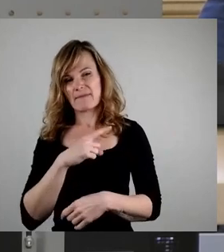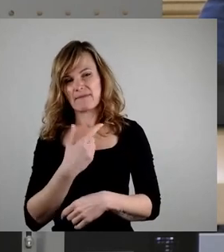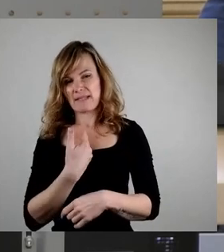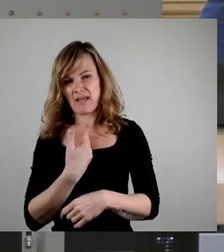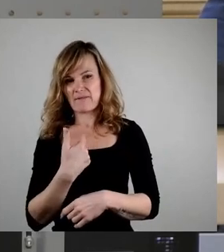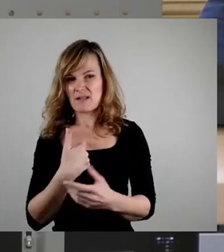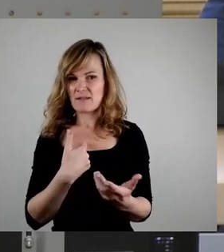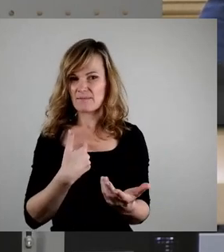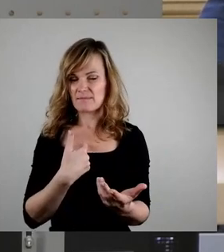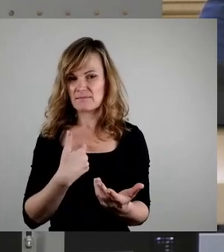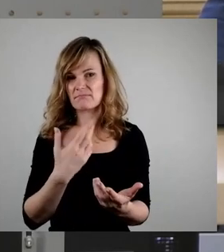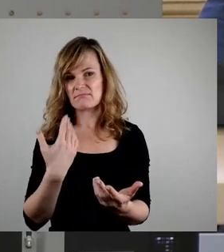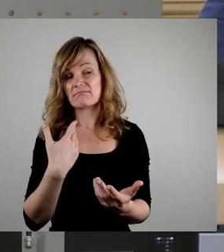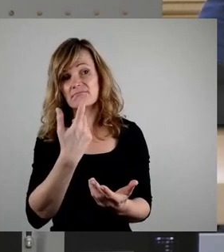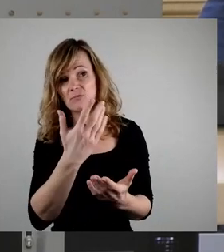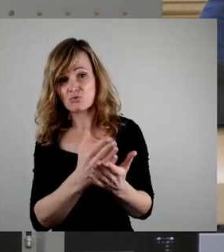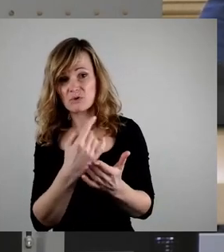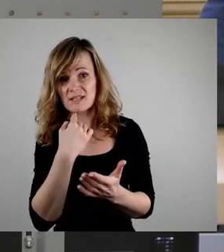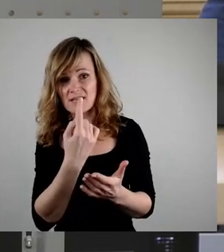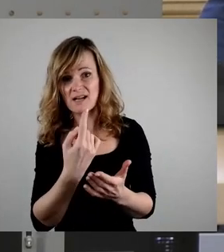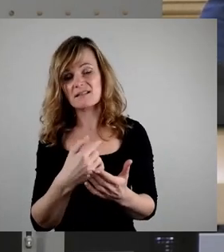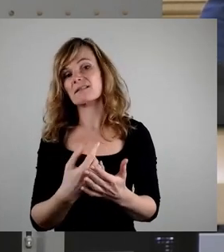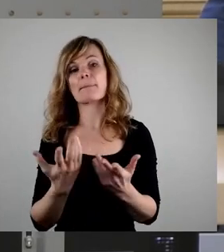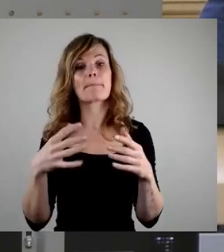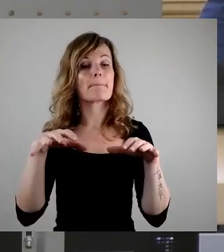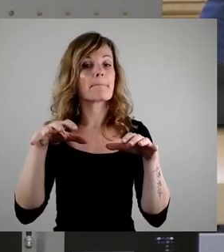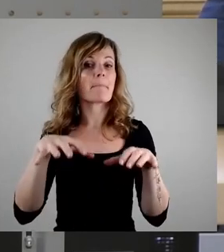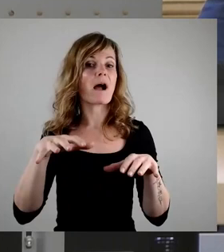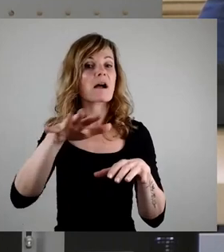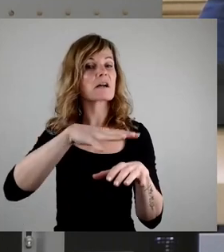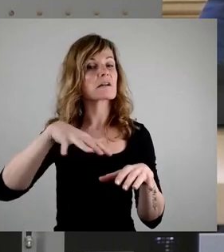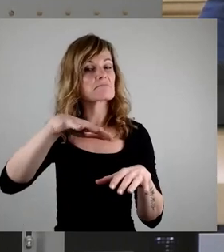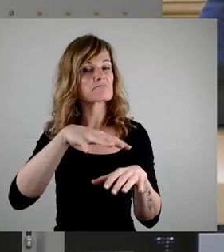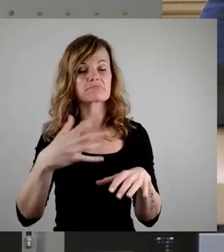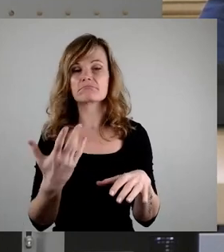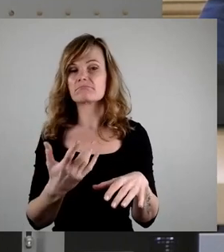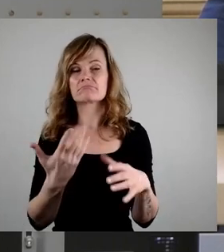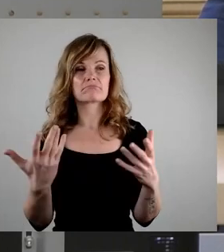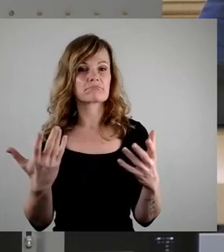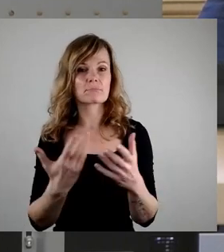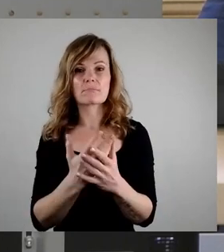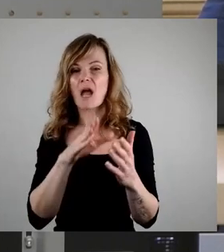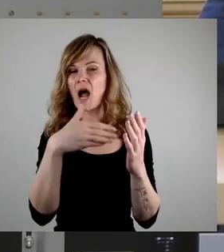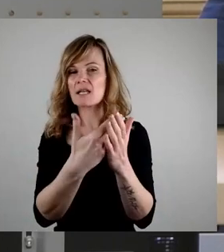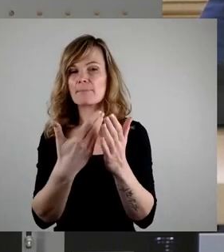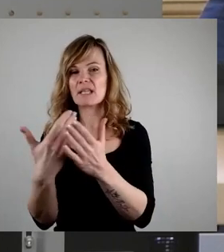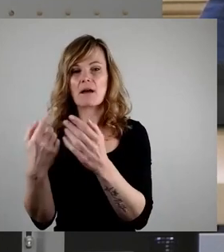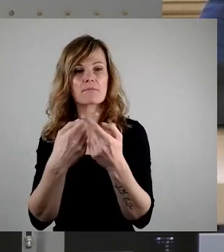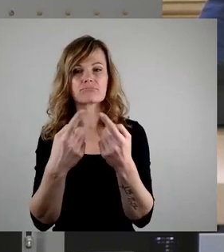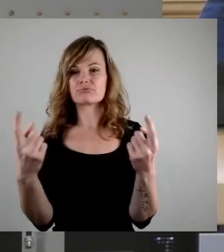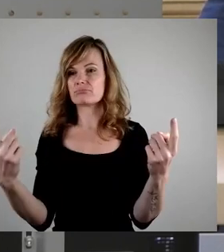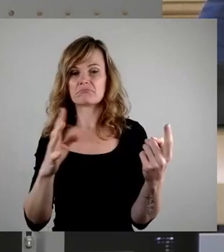Sie hatten es eingangs erwähnt, es gibt ja am Markt eine ausreichende Anzahl von Anbietern, die uns